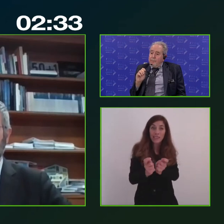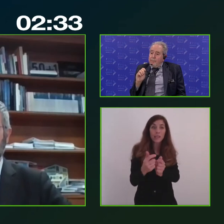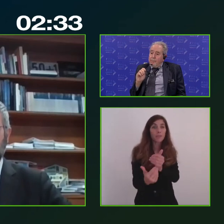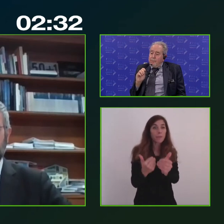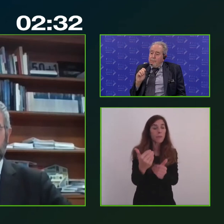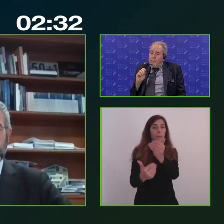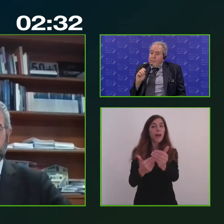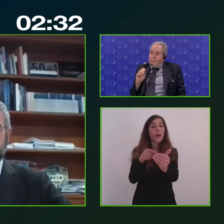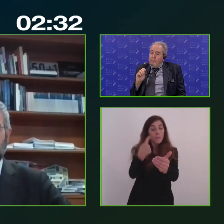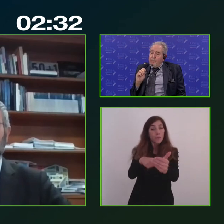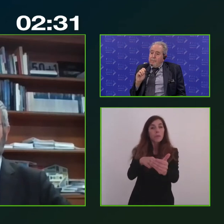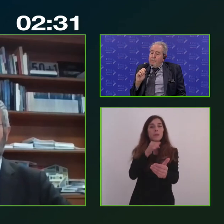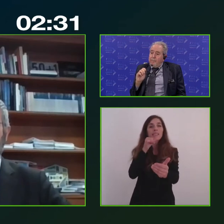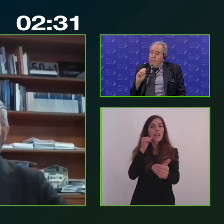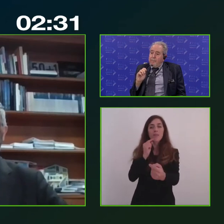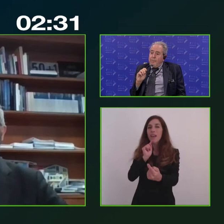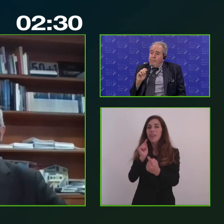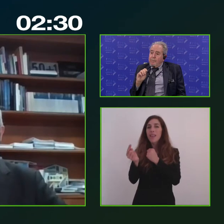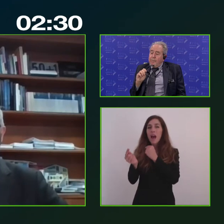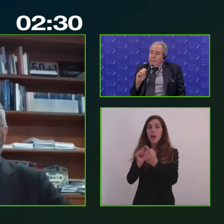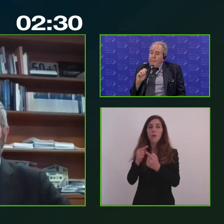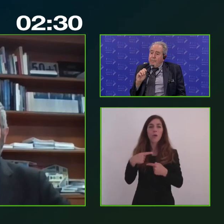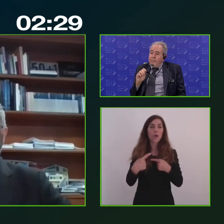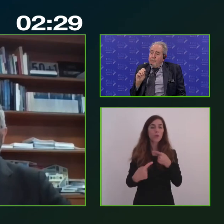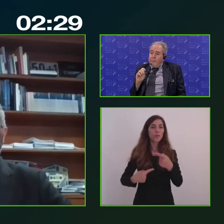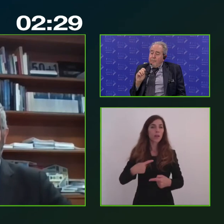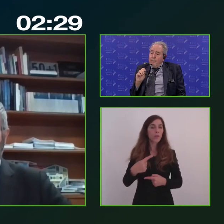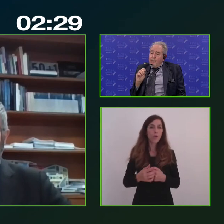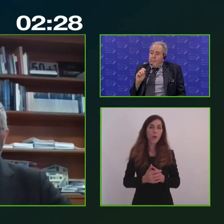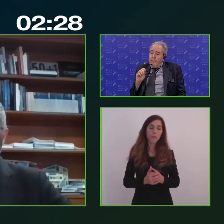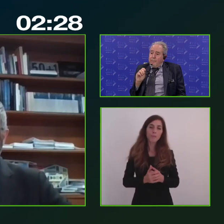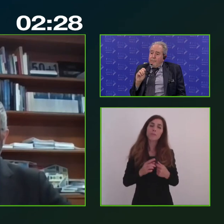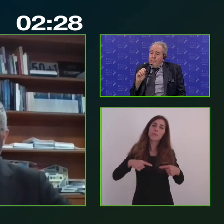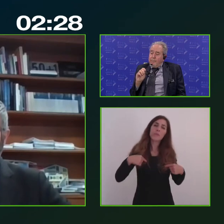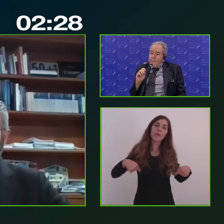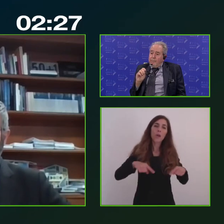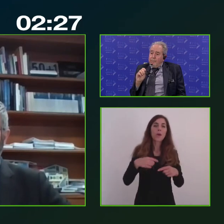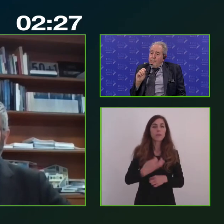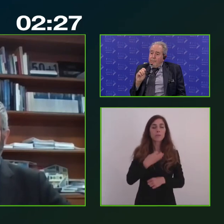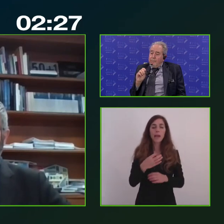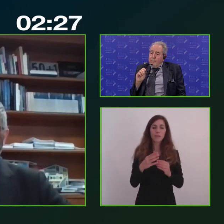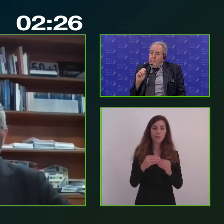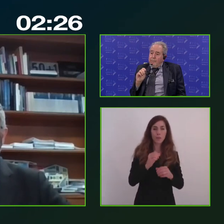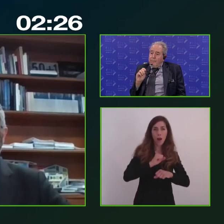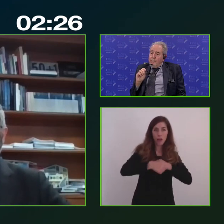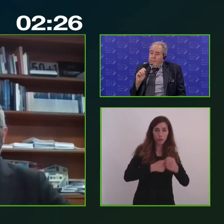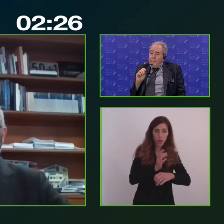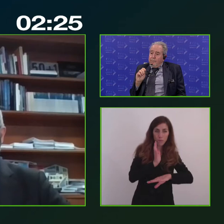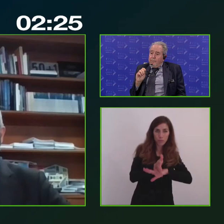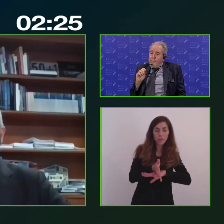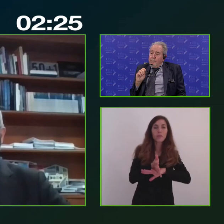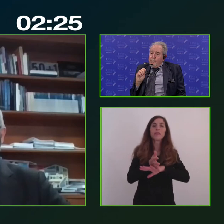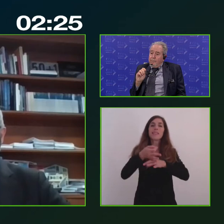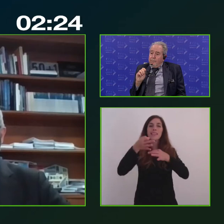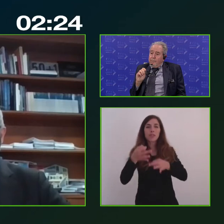molto spesso noi mettiamo in campo delle azioni, delle decisioni, degli interventi magari